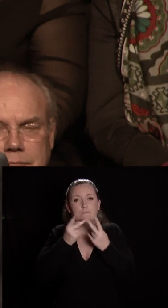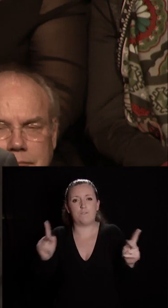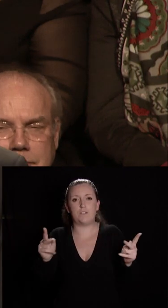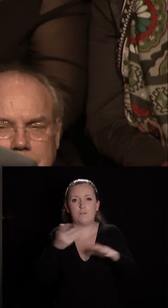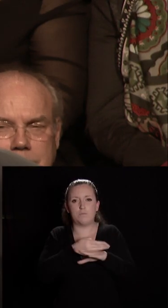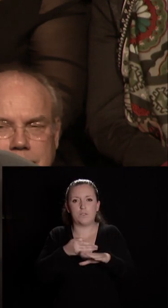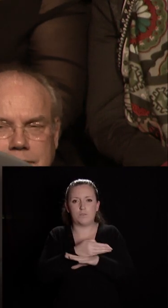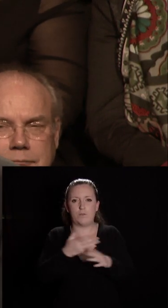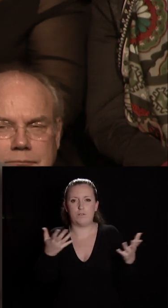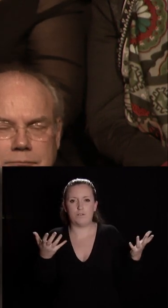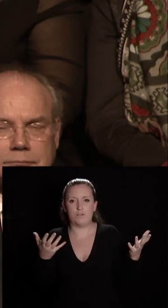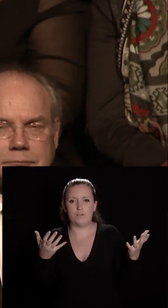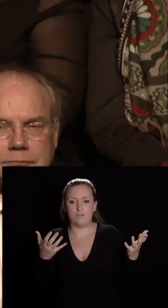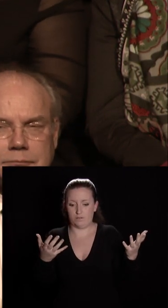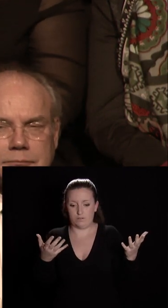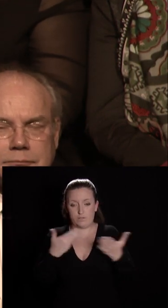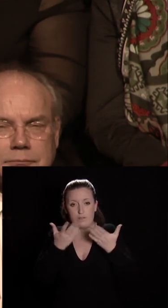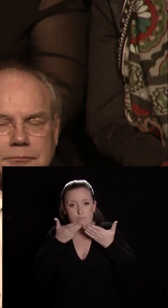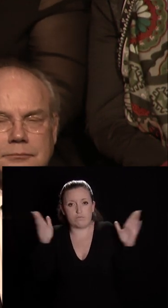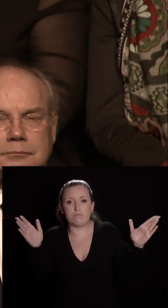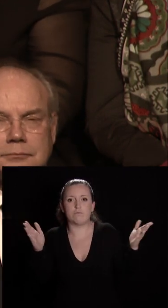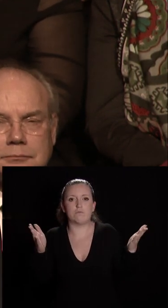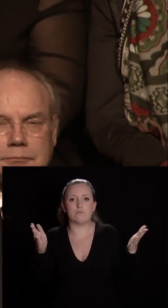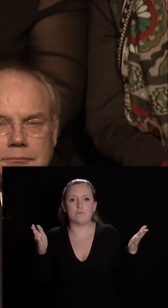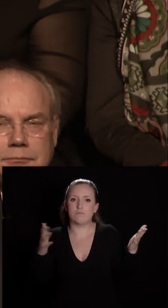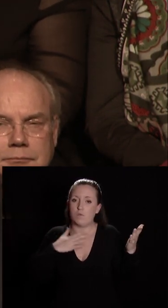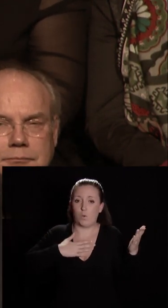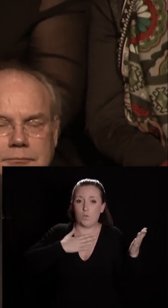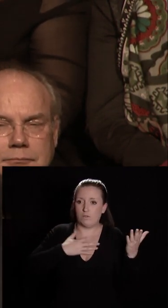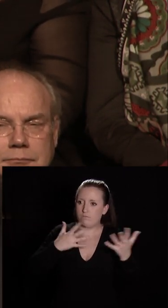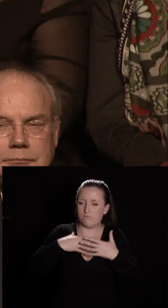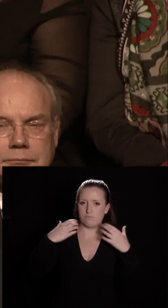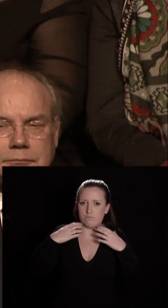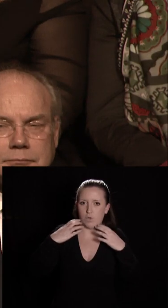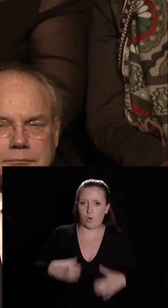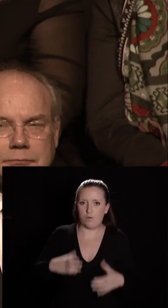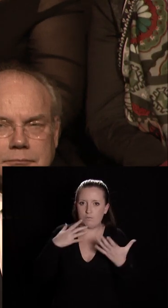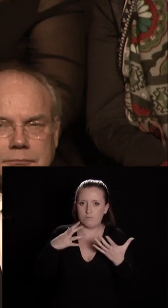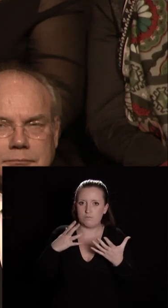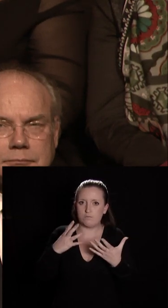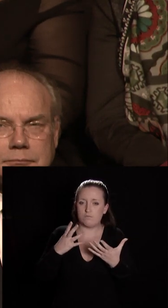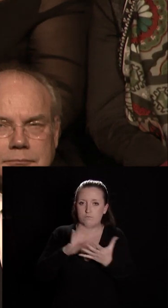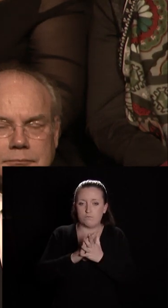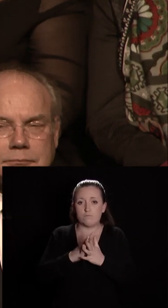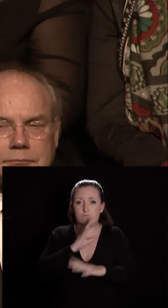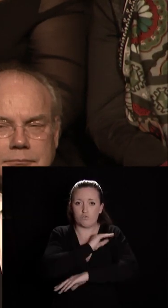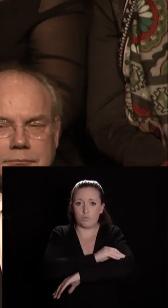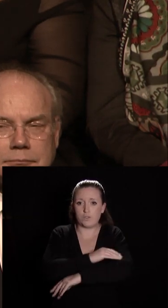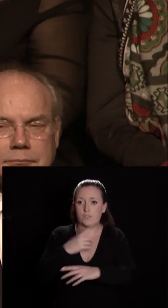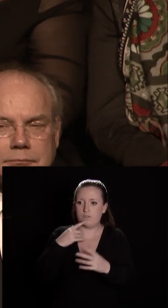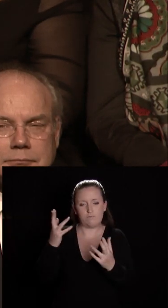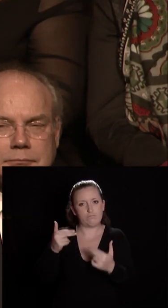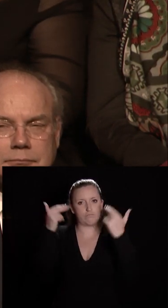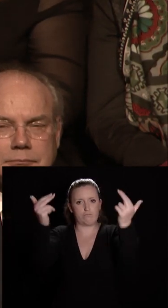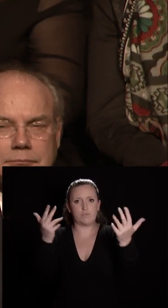sa mission de formation qui est heureux de voir des clubs sportifs qui appartiennent à l'élite nationale qui porte haut les